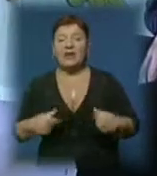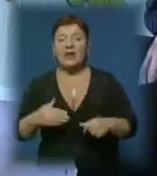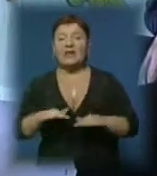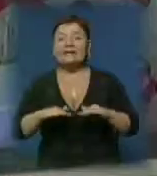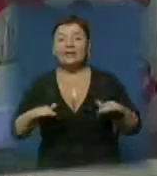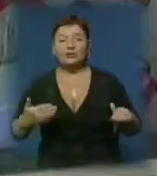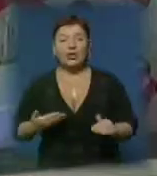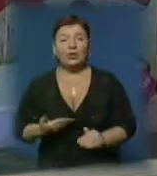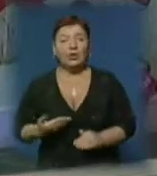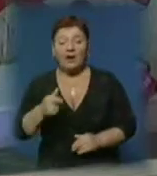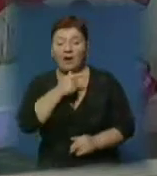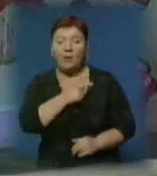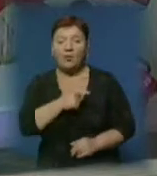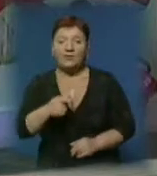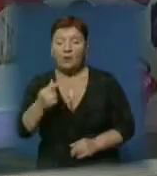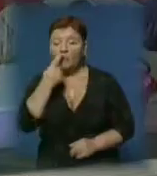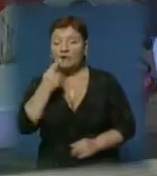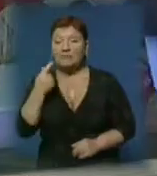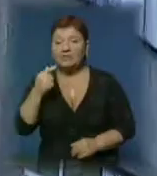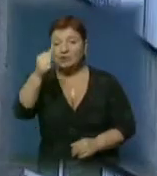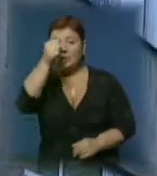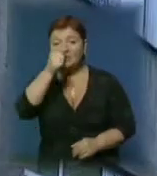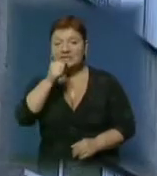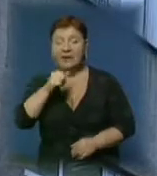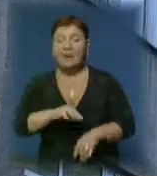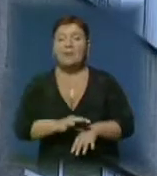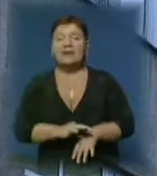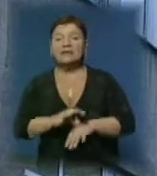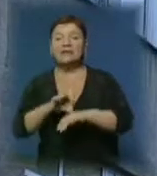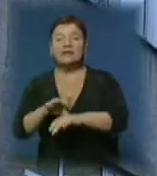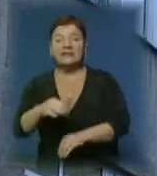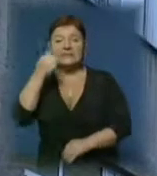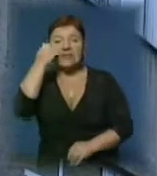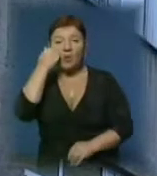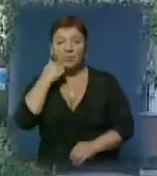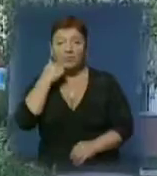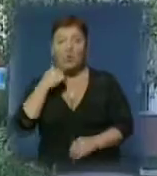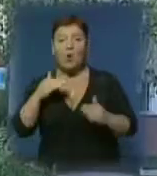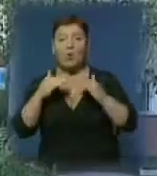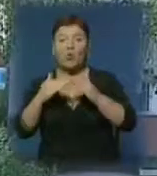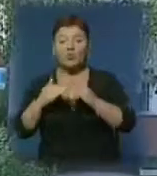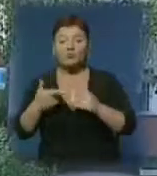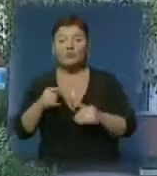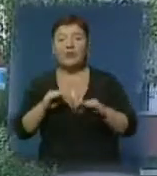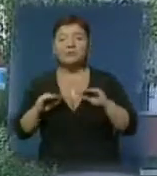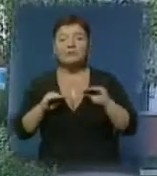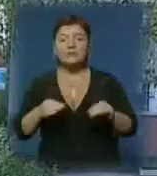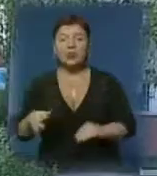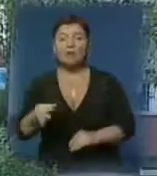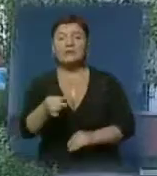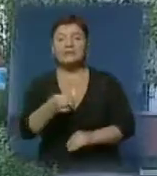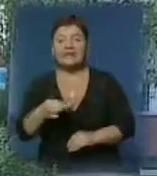хірургії. Протягом найближчого місяця його планують переселити зі старого гінекологічного корпусу, де розмістять обласний